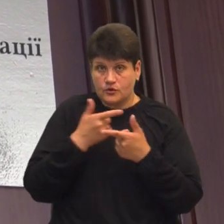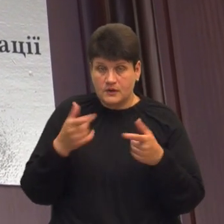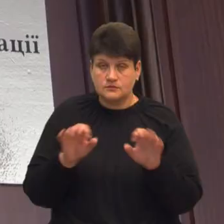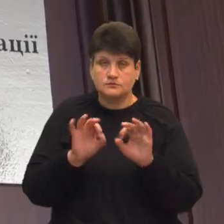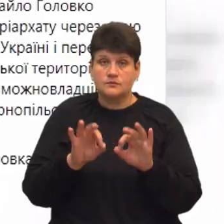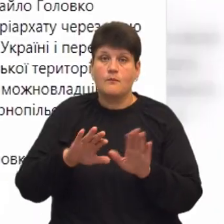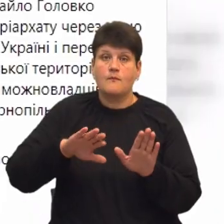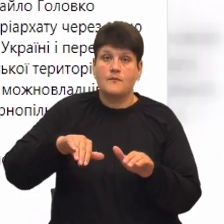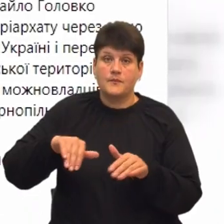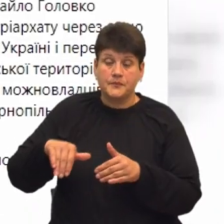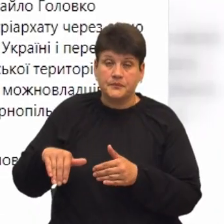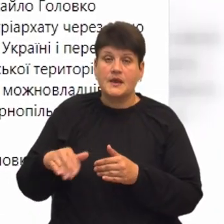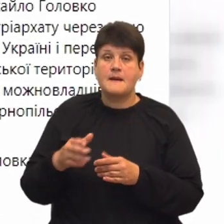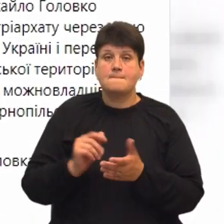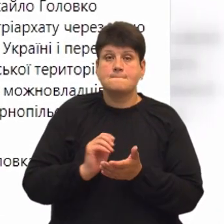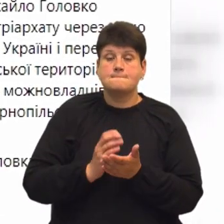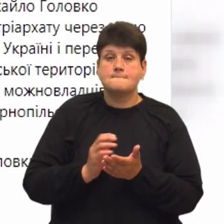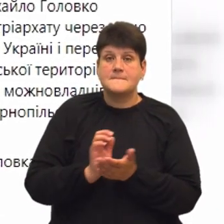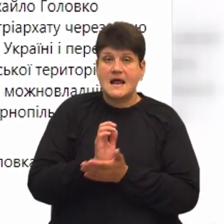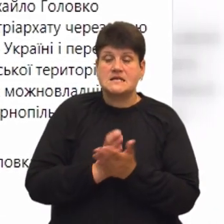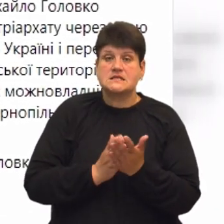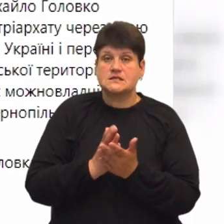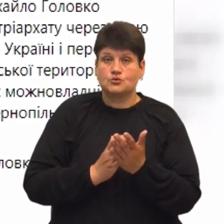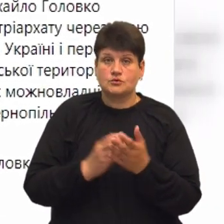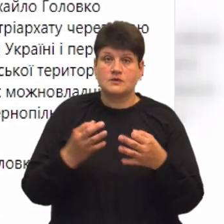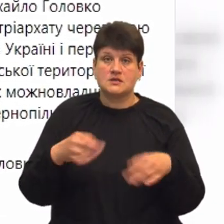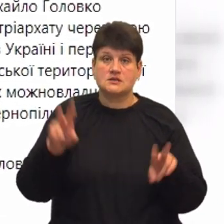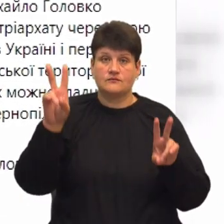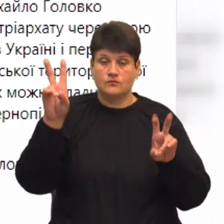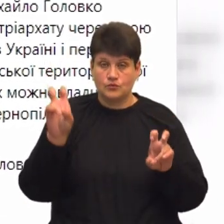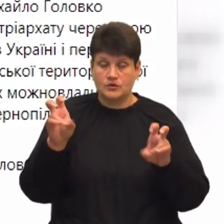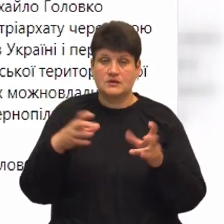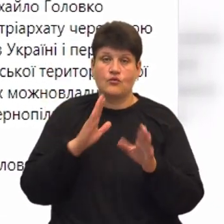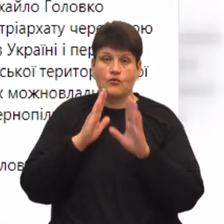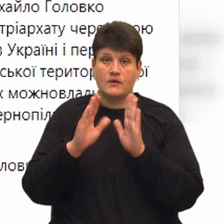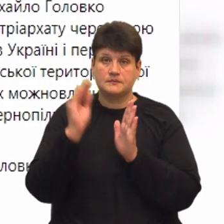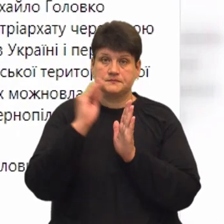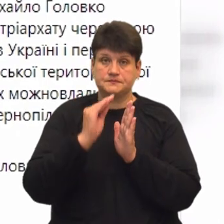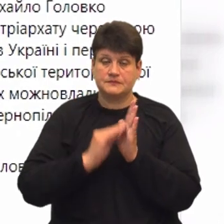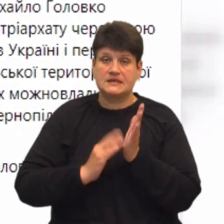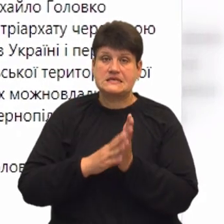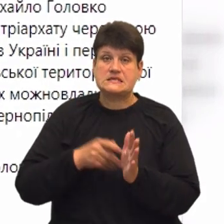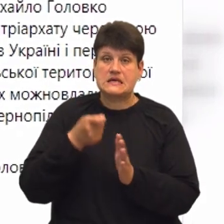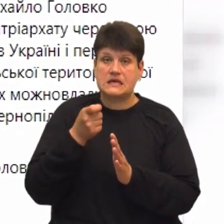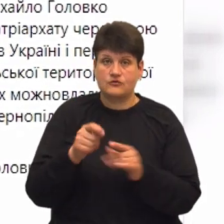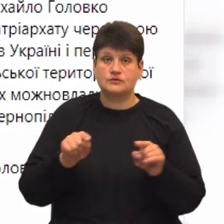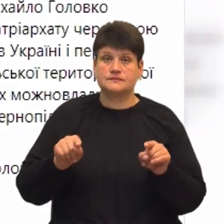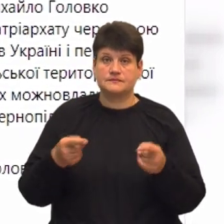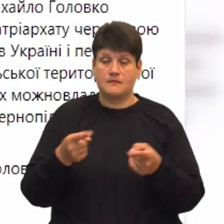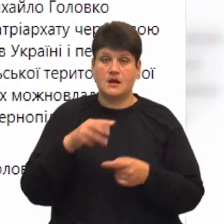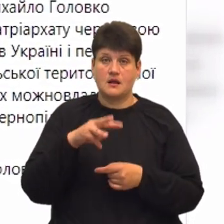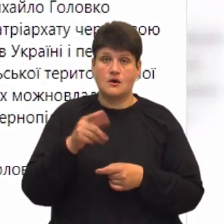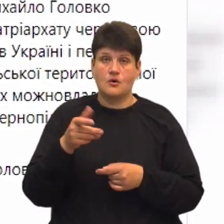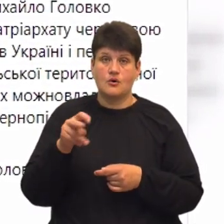згодом. Пресслужба Всеукраїнського об'єднання «Свобода» на своїй сторінці у фейсбуці опублікувала заяву щодо затримання Михайла Головка.